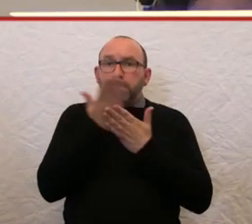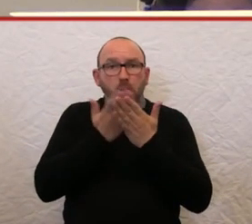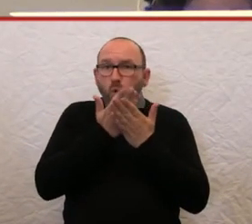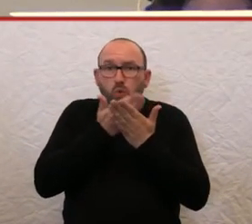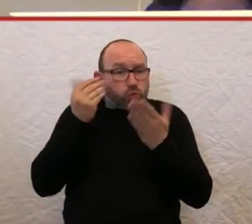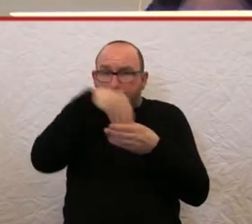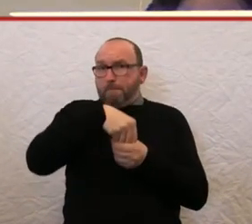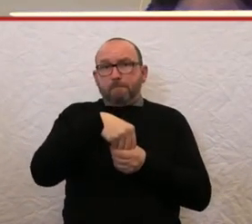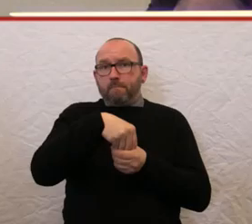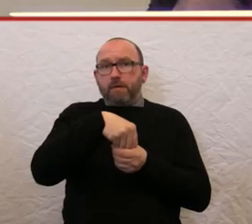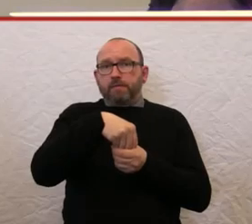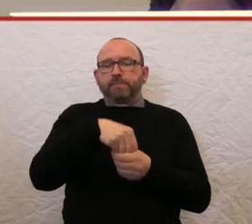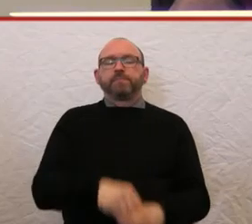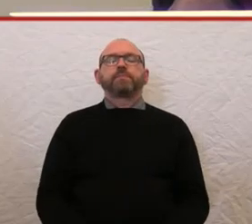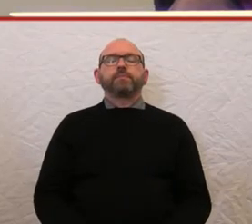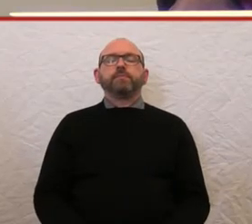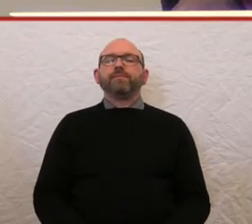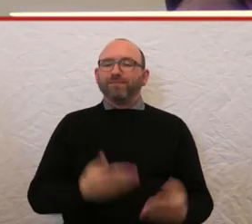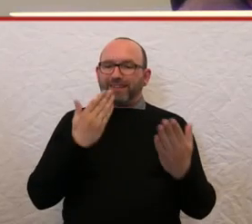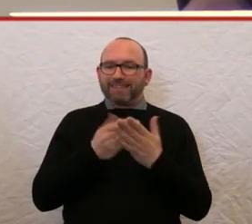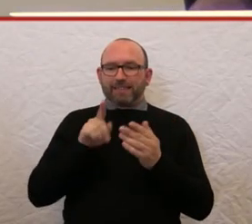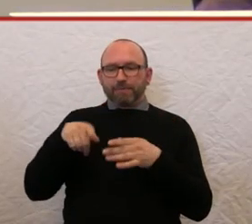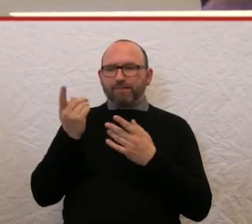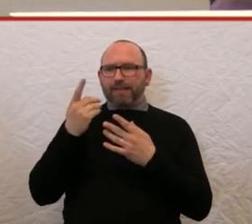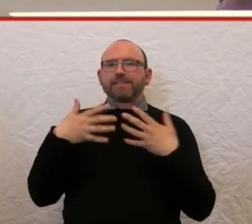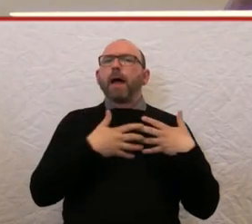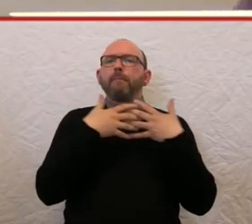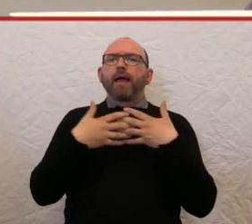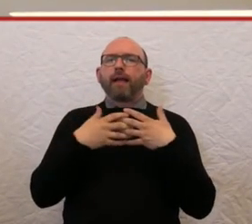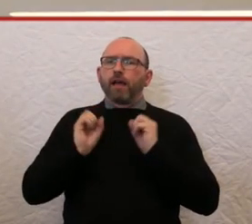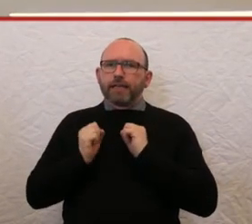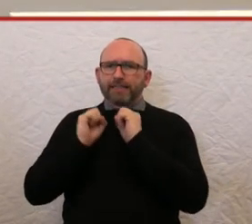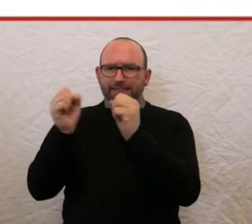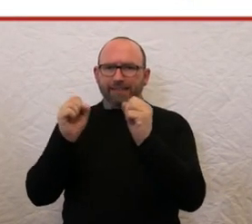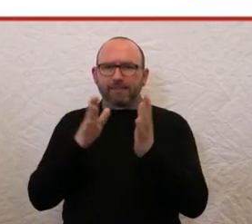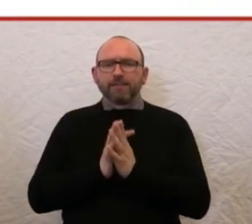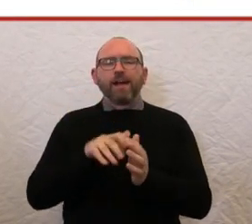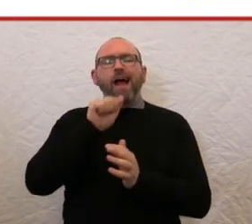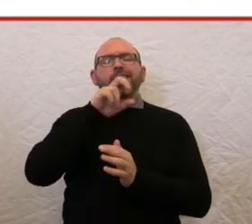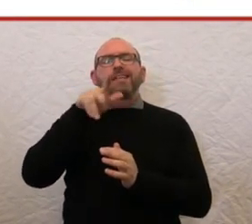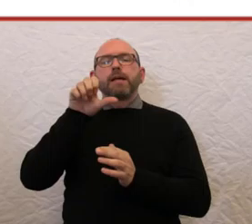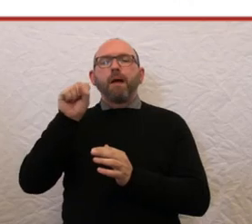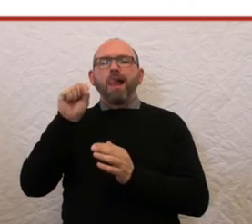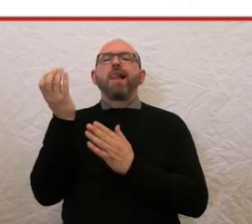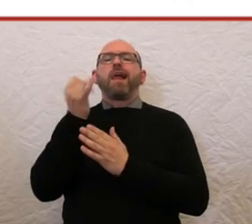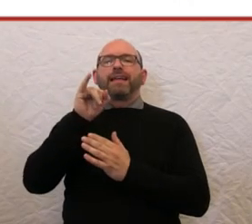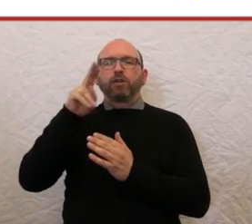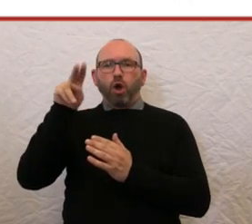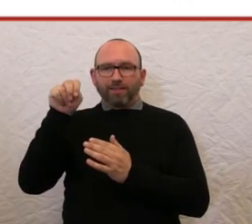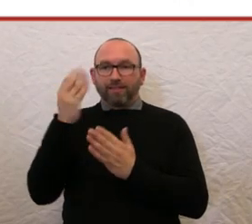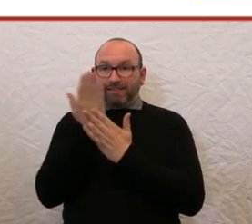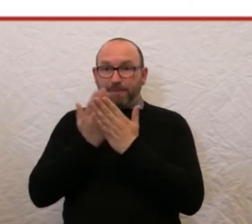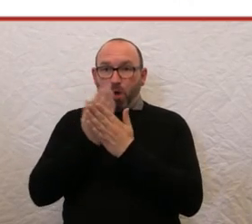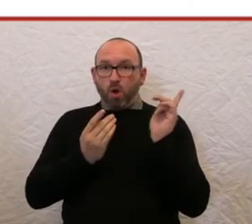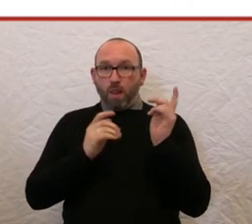gar nicht repräsentiert. Und so gab es dann eine Initiative in den USA, die nennt sich Accessible Icon, wo es darum geht, dieses